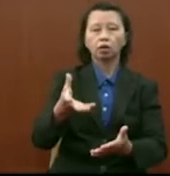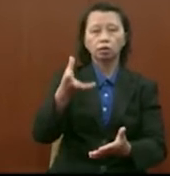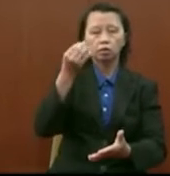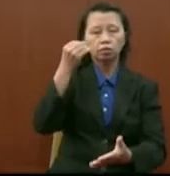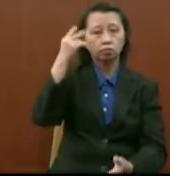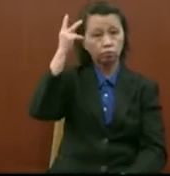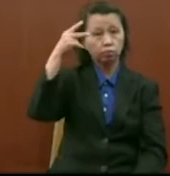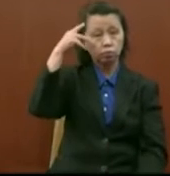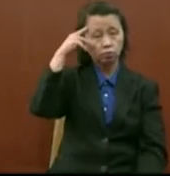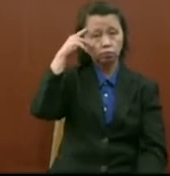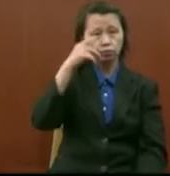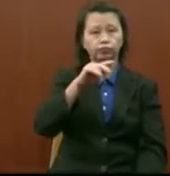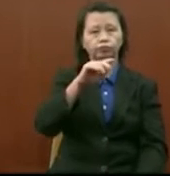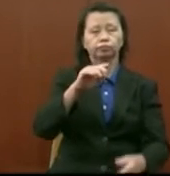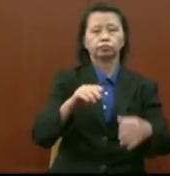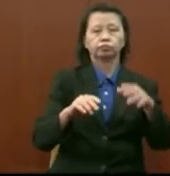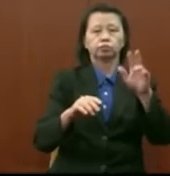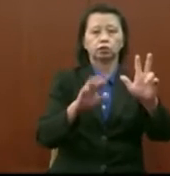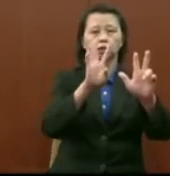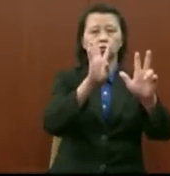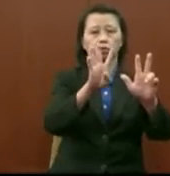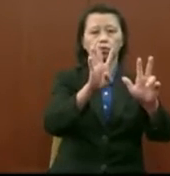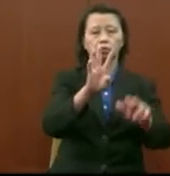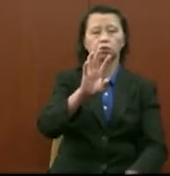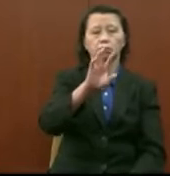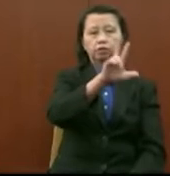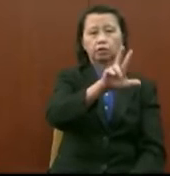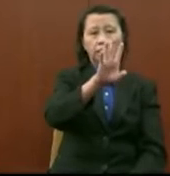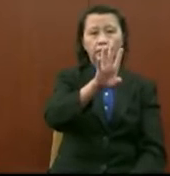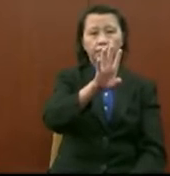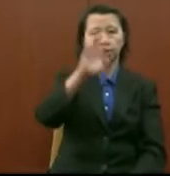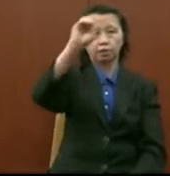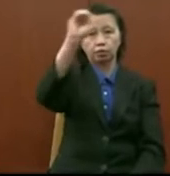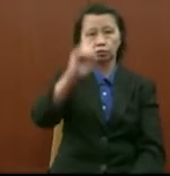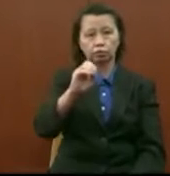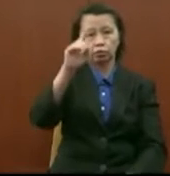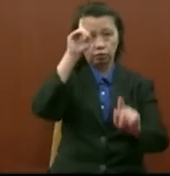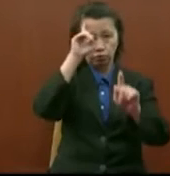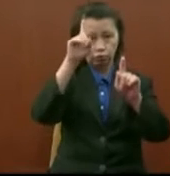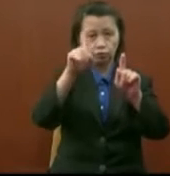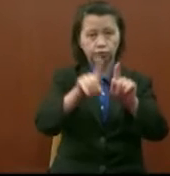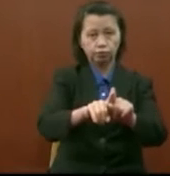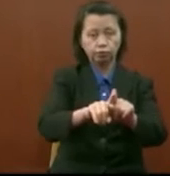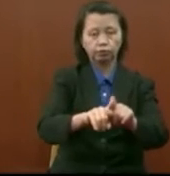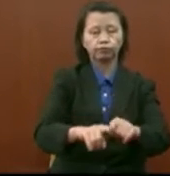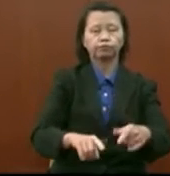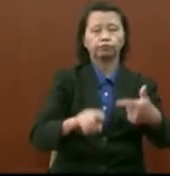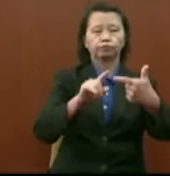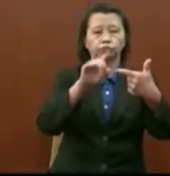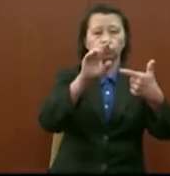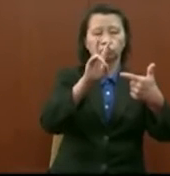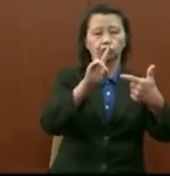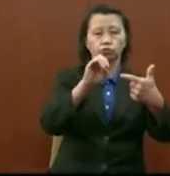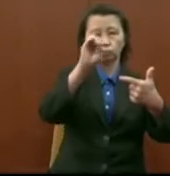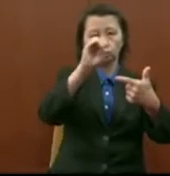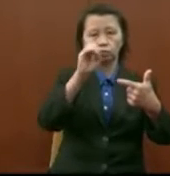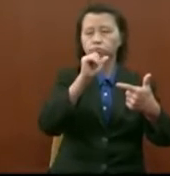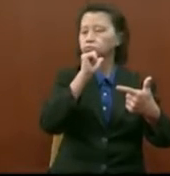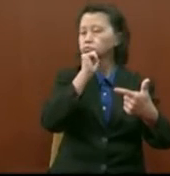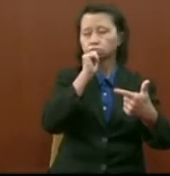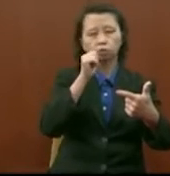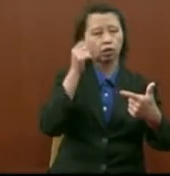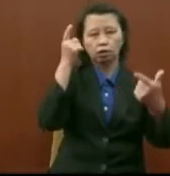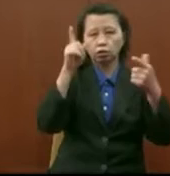politik 34% saja yang bersetuju 70% lebih tidak bersetuju